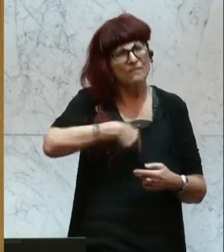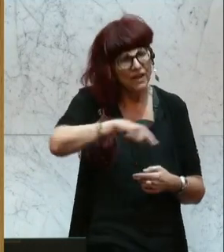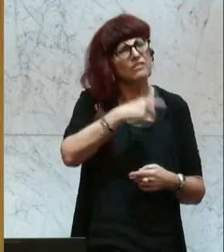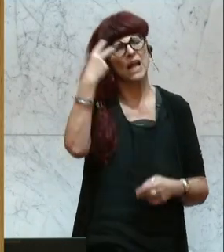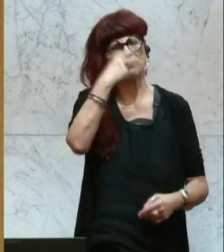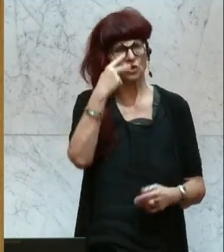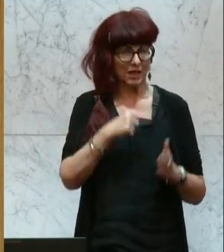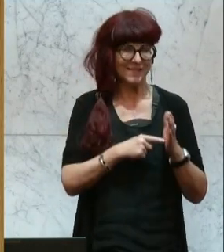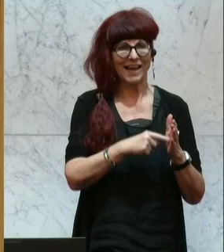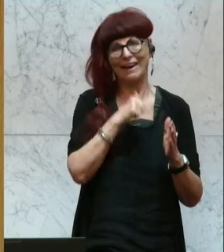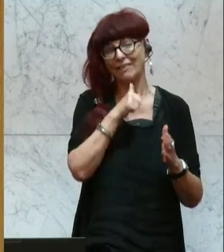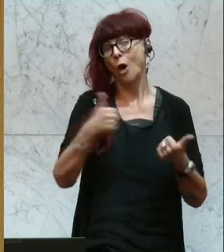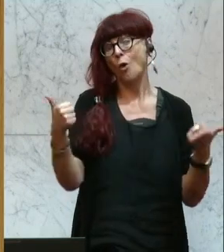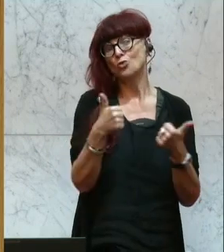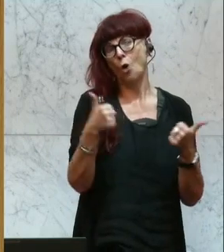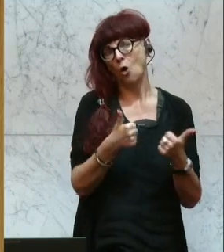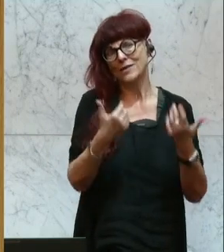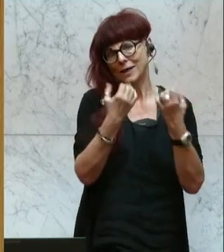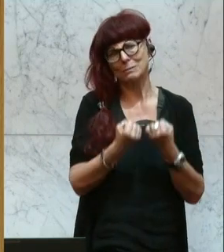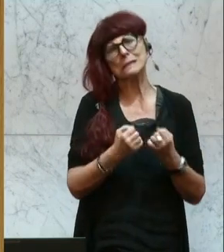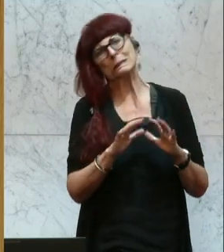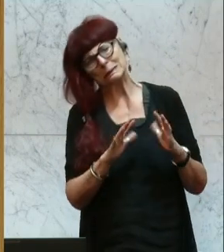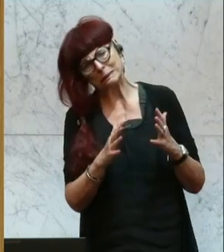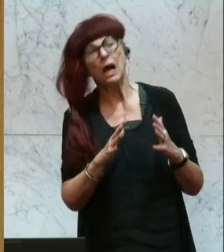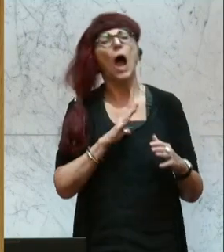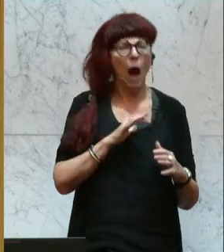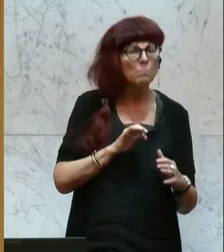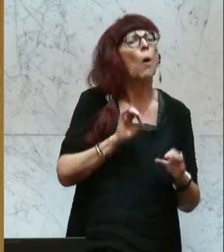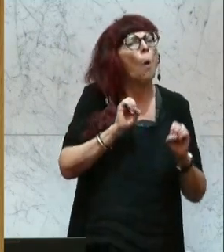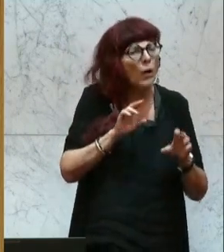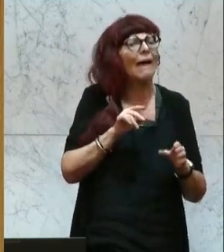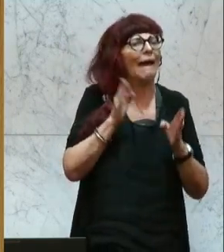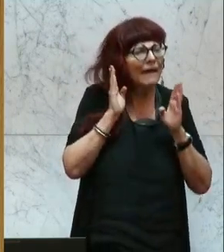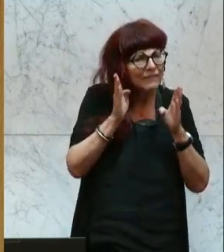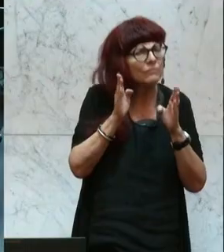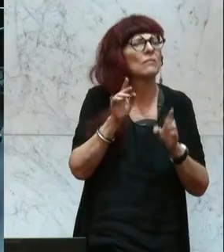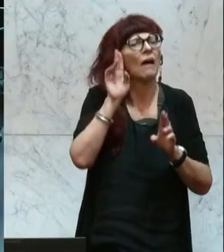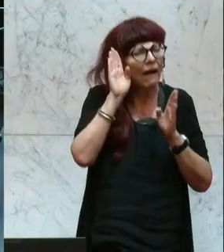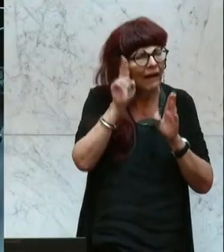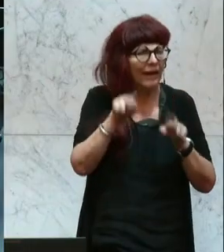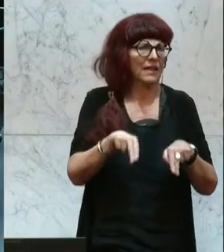aber es ist ein kleiner Mosaikstein, der wichtig ist und in die richtige Richtung geht. Dank.